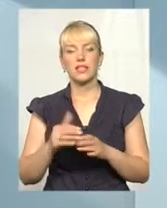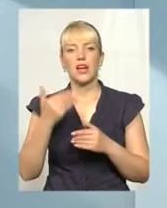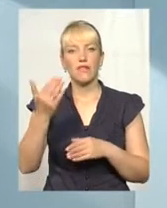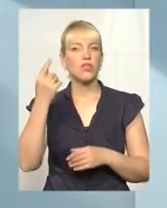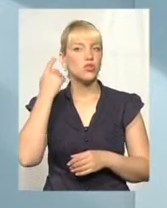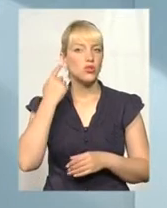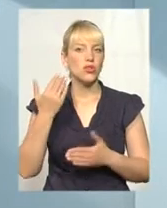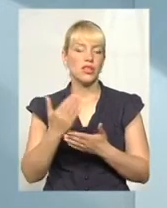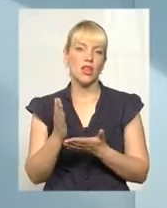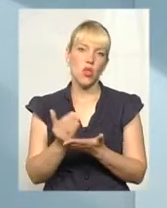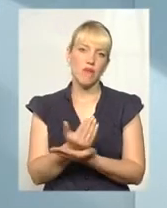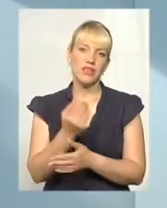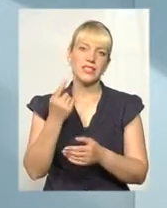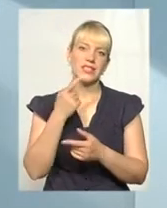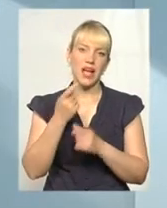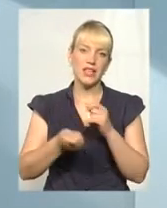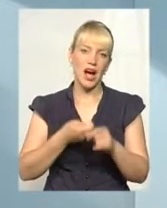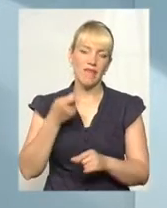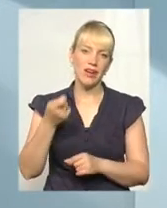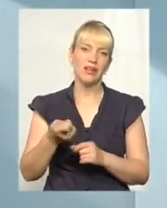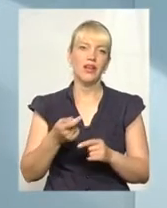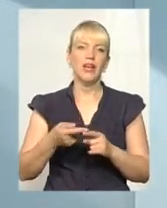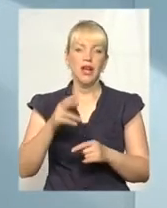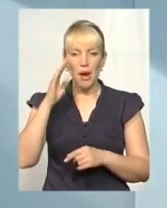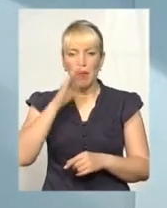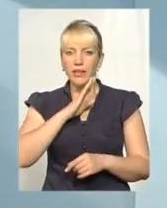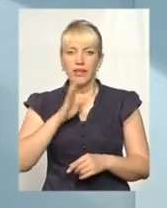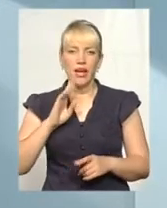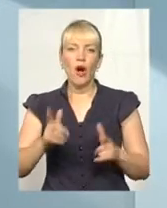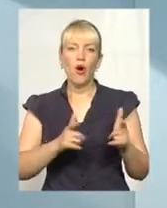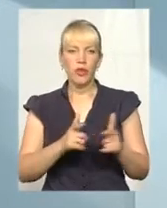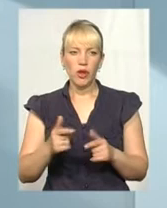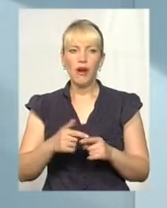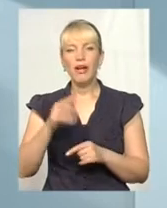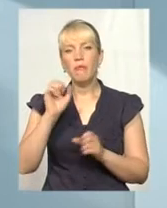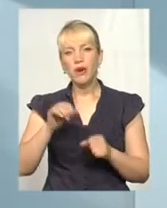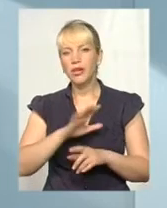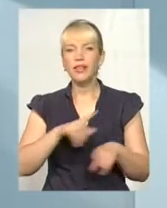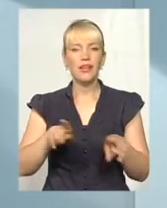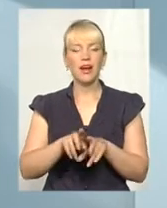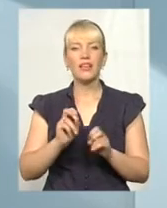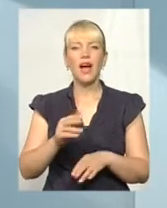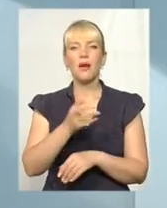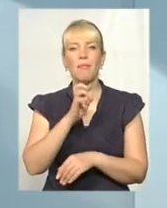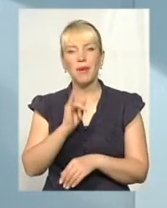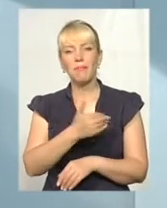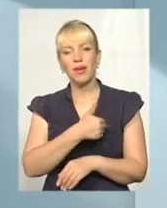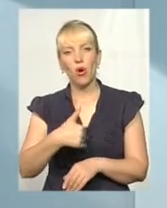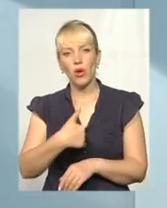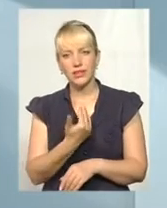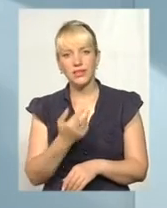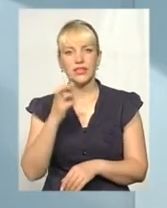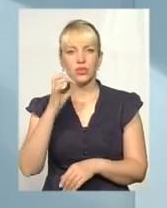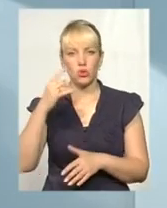нові заяви, то батьки готові. Може, не так, як би ми хотіли 100%-відсотково, але все одно вони вже